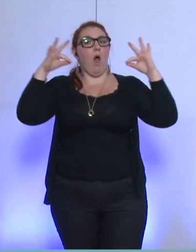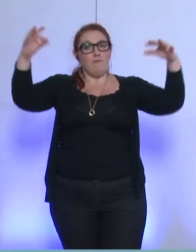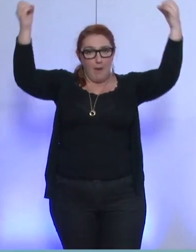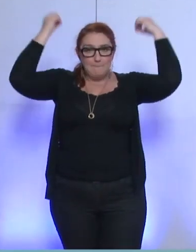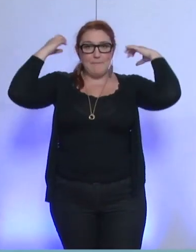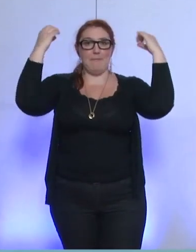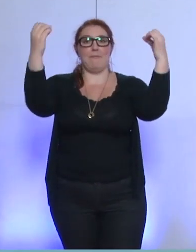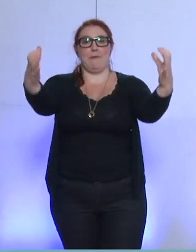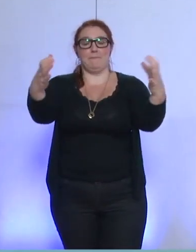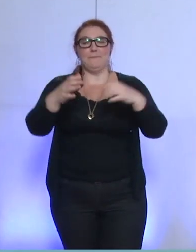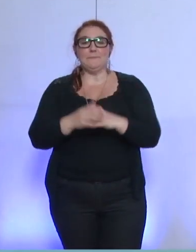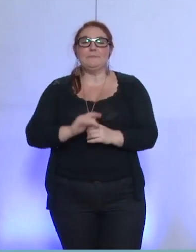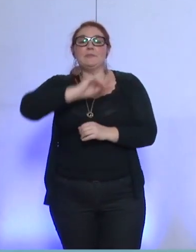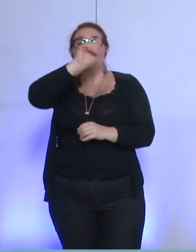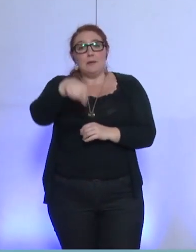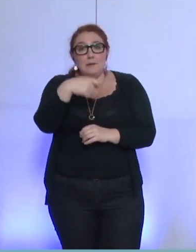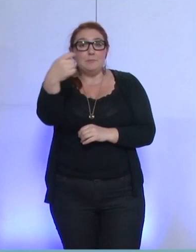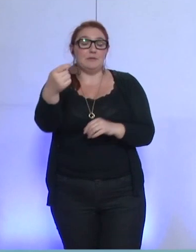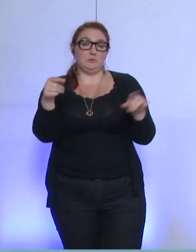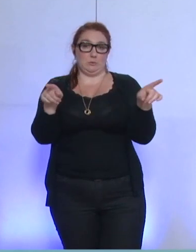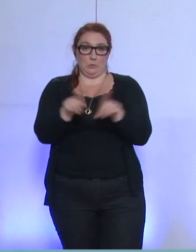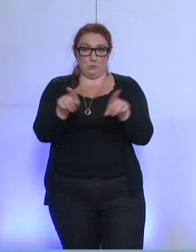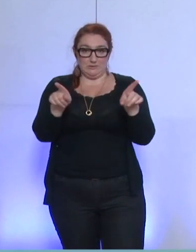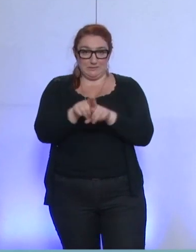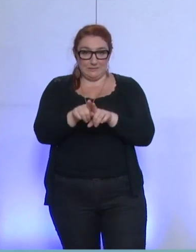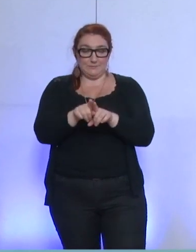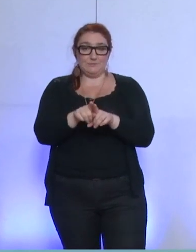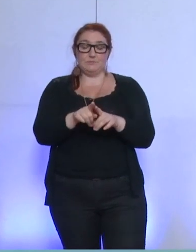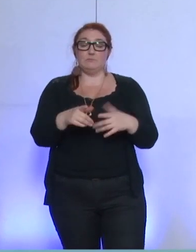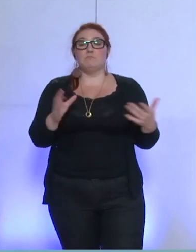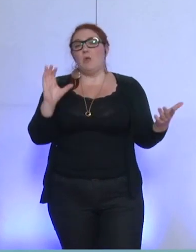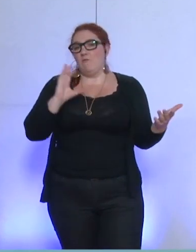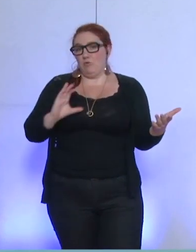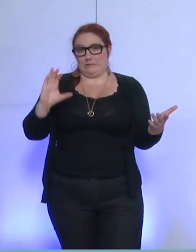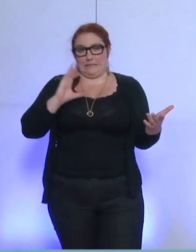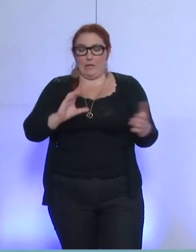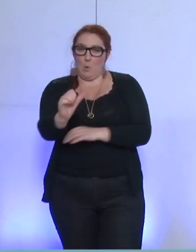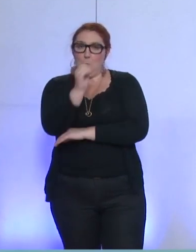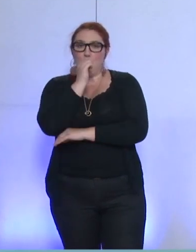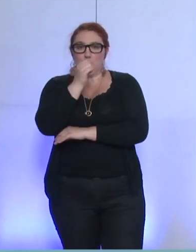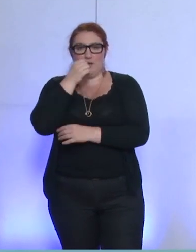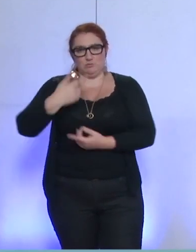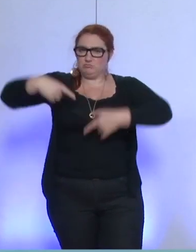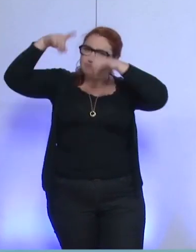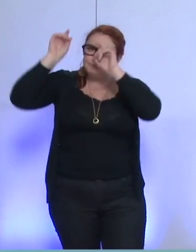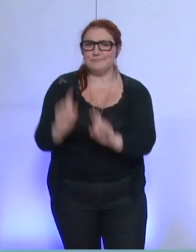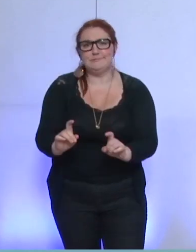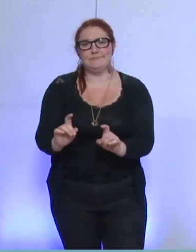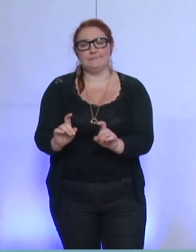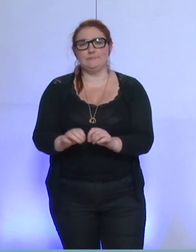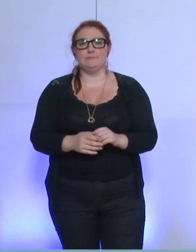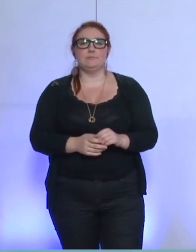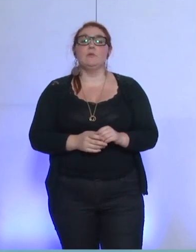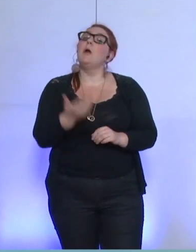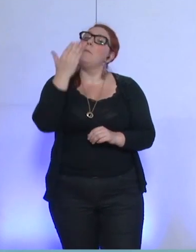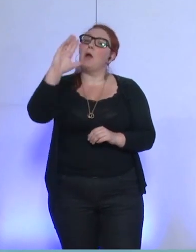Il s'agissait aussi, bien sûr, de rechercher les plus fortes baisses de consommation énergétique à qualité